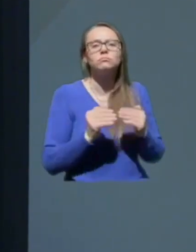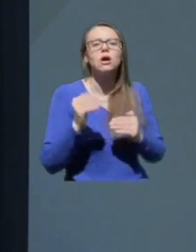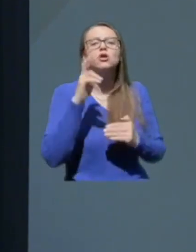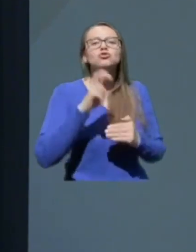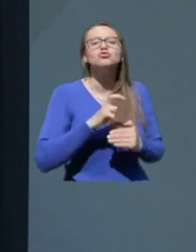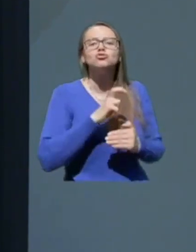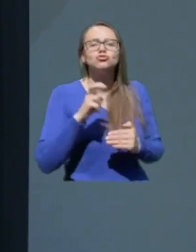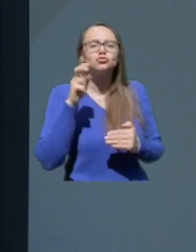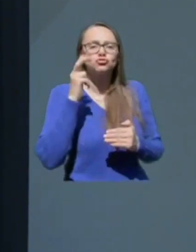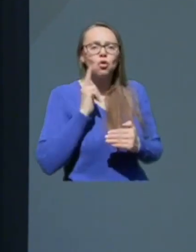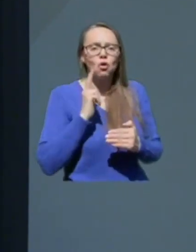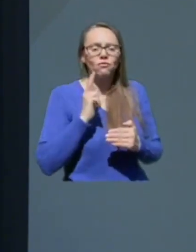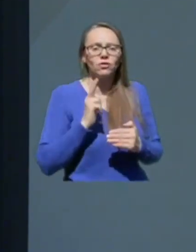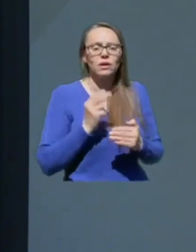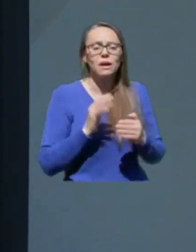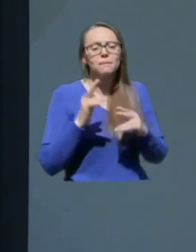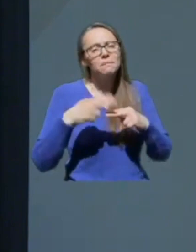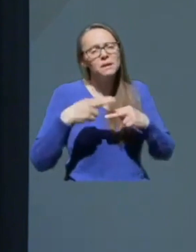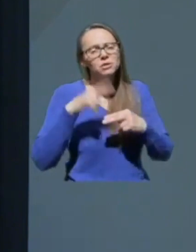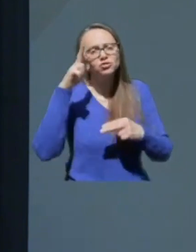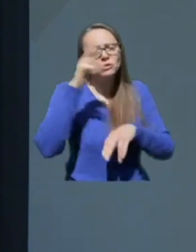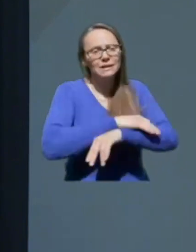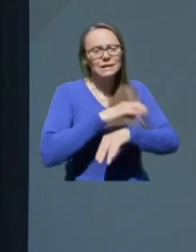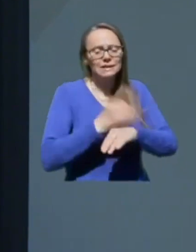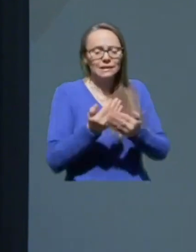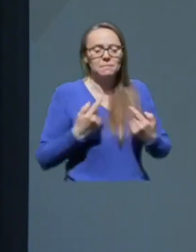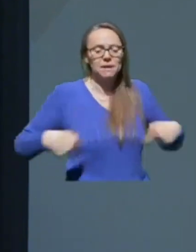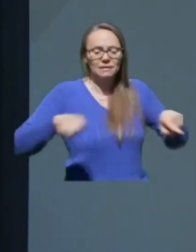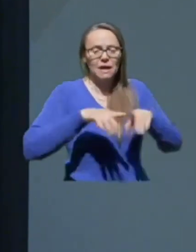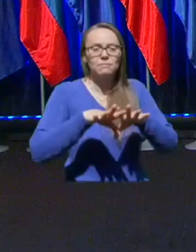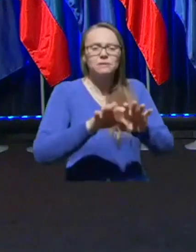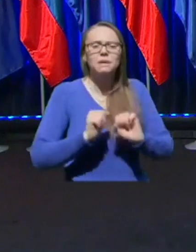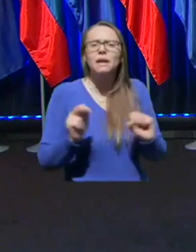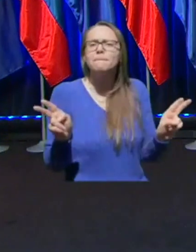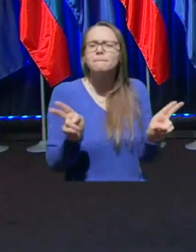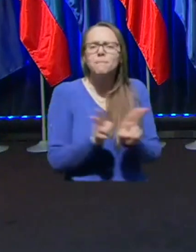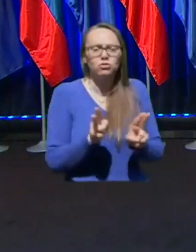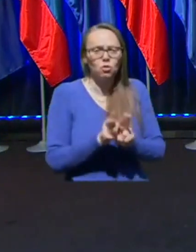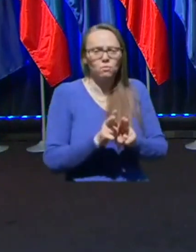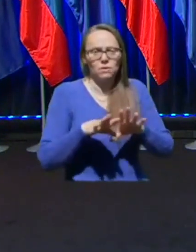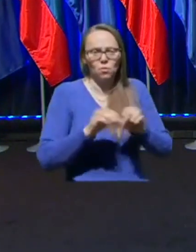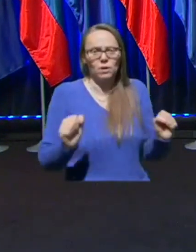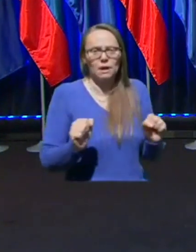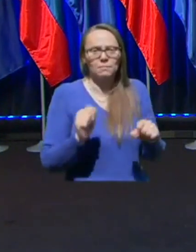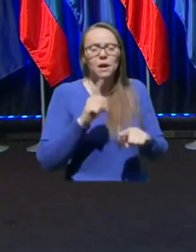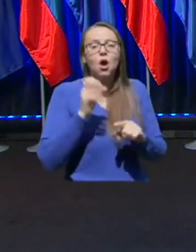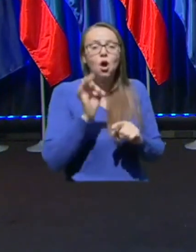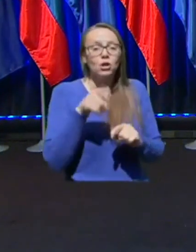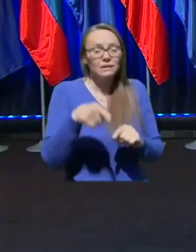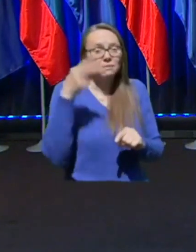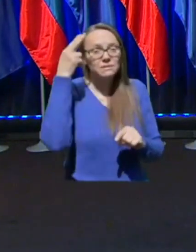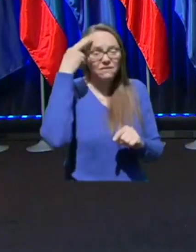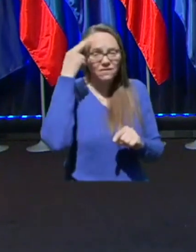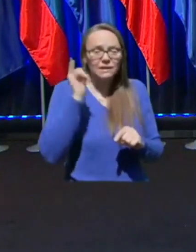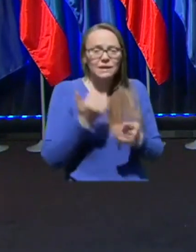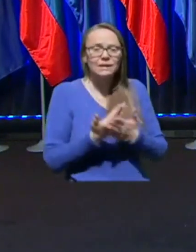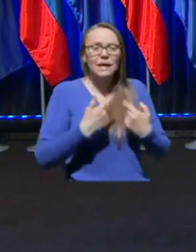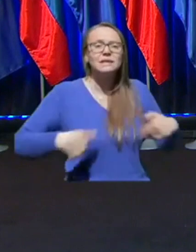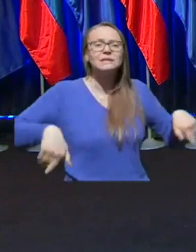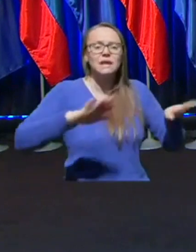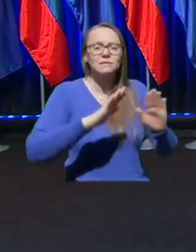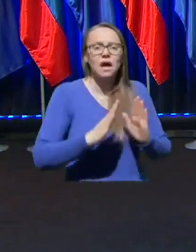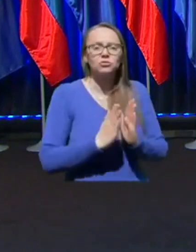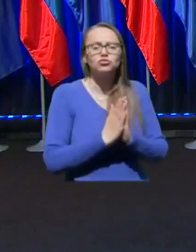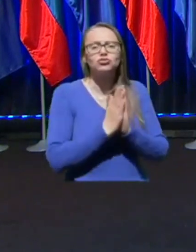tedne pred nami, sprejeli podobne ukrepe. O tem smo se zavedali, da je za naše vernike